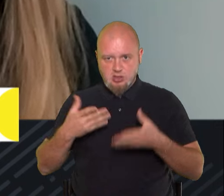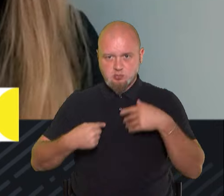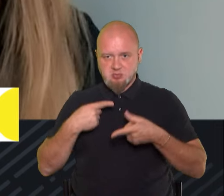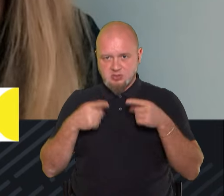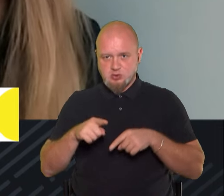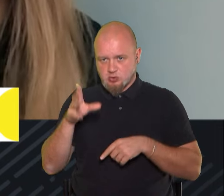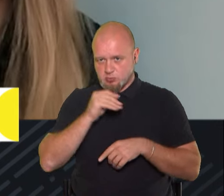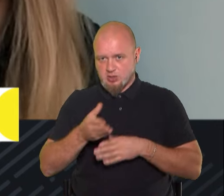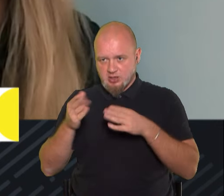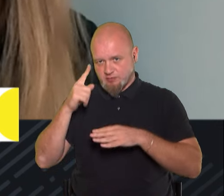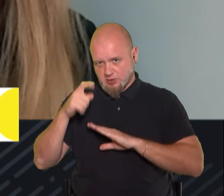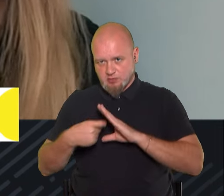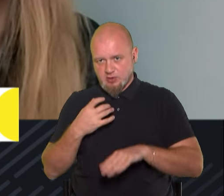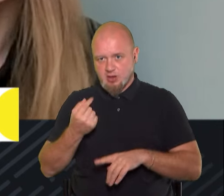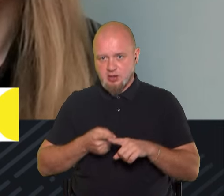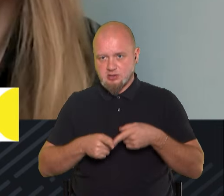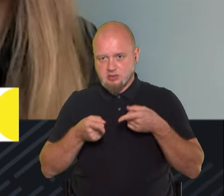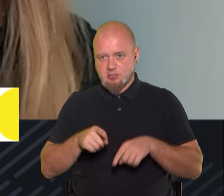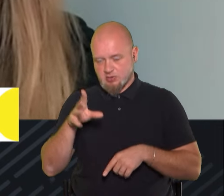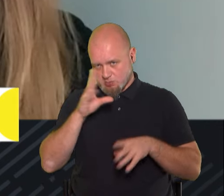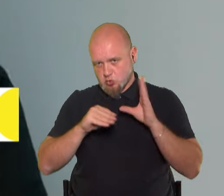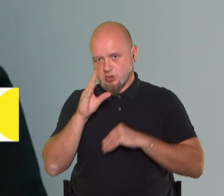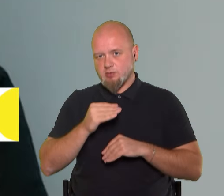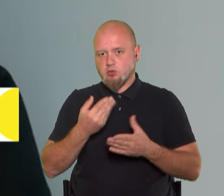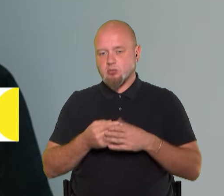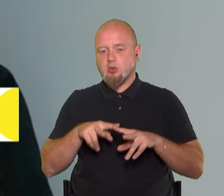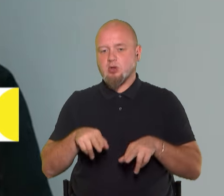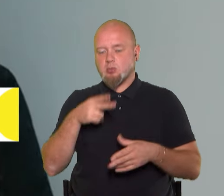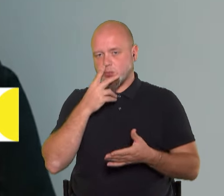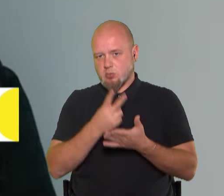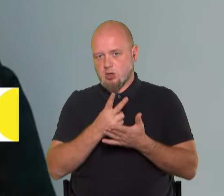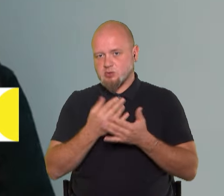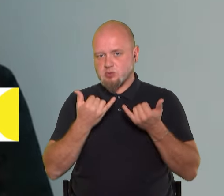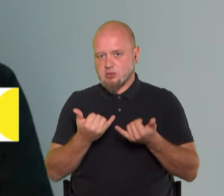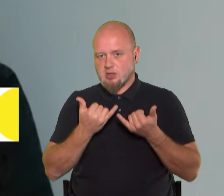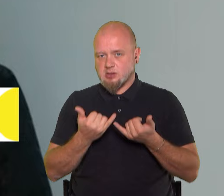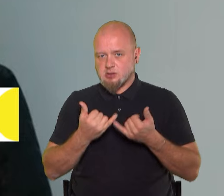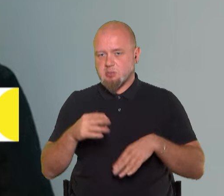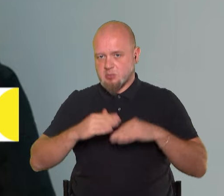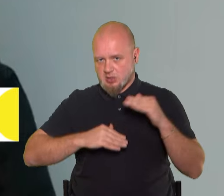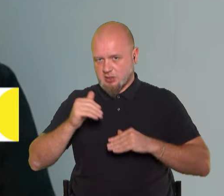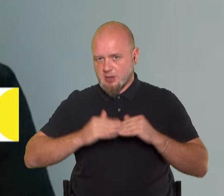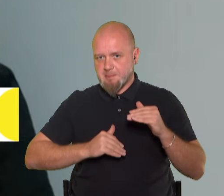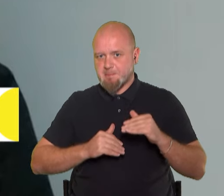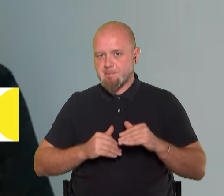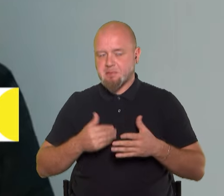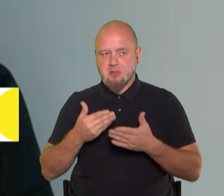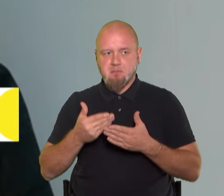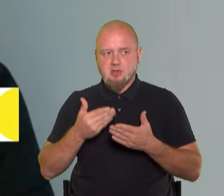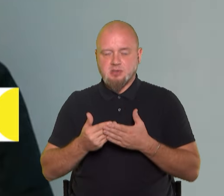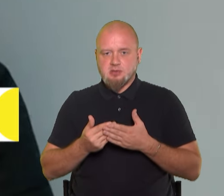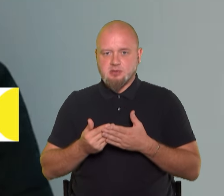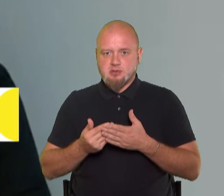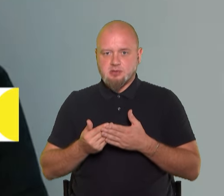ми дійсно змогли її встановити, а це насправді можливо. Тобто, як показує зараз практика, наприклад,